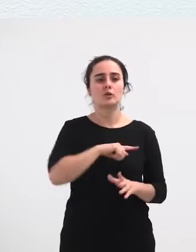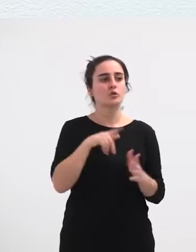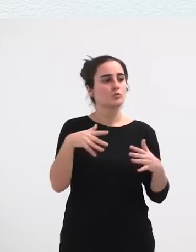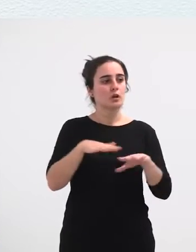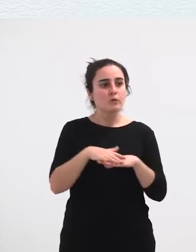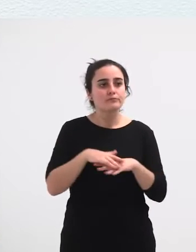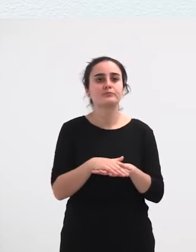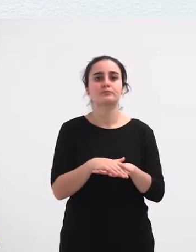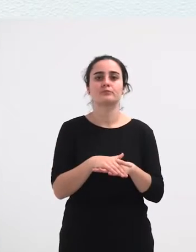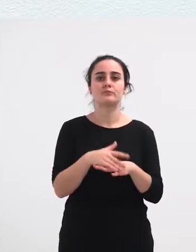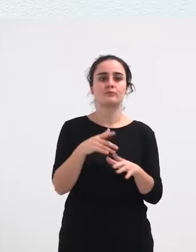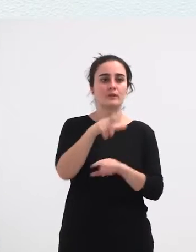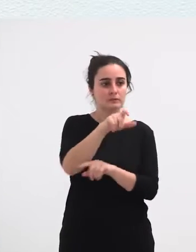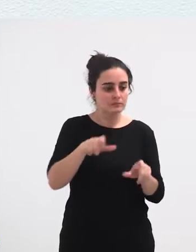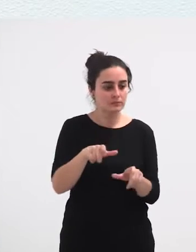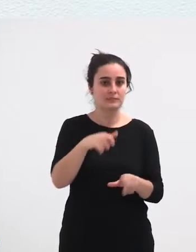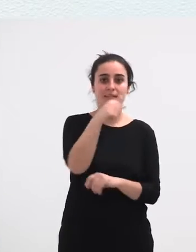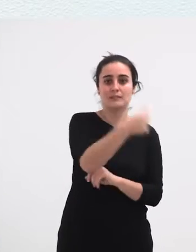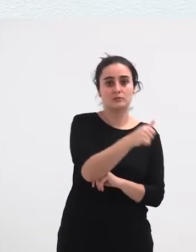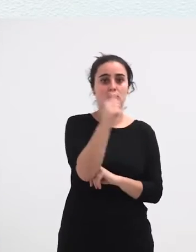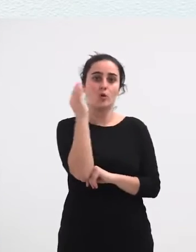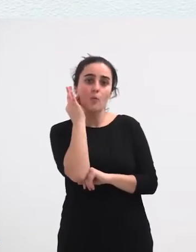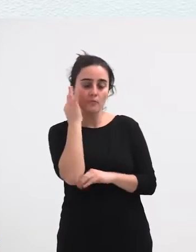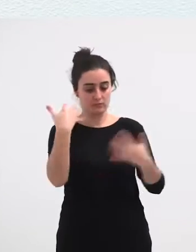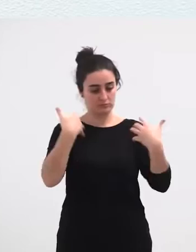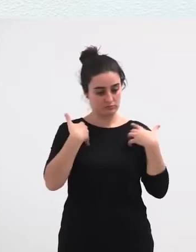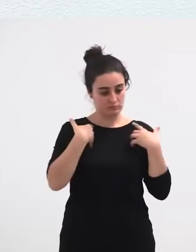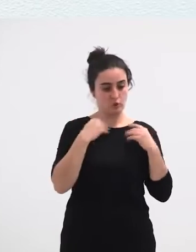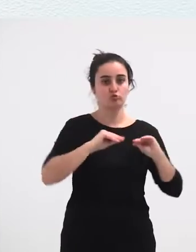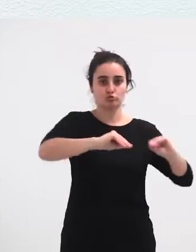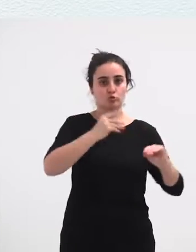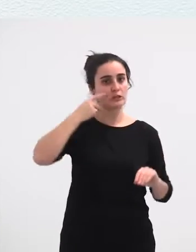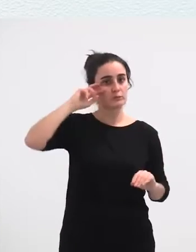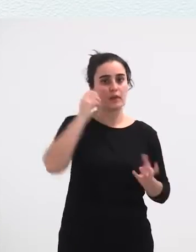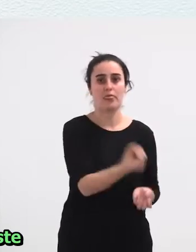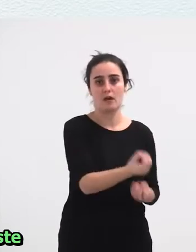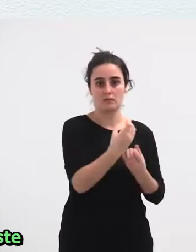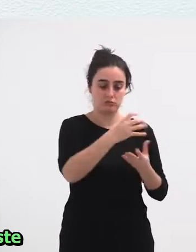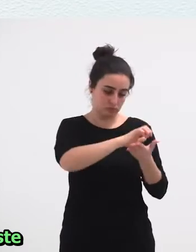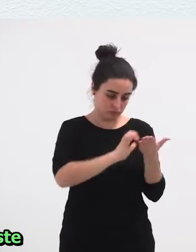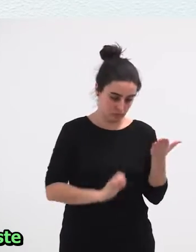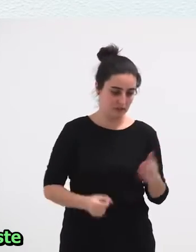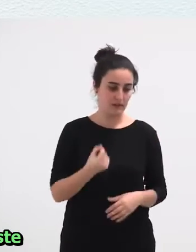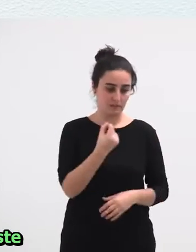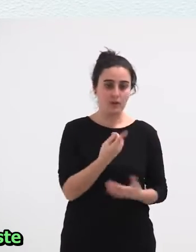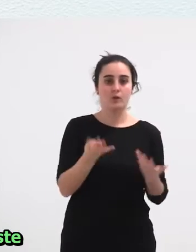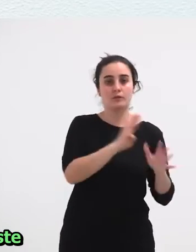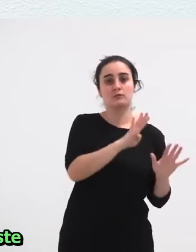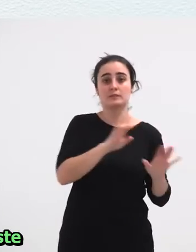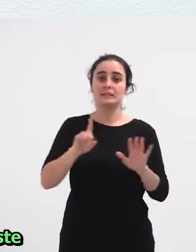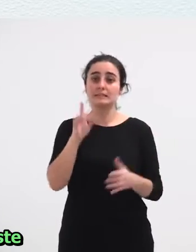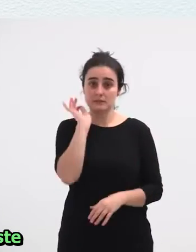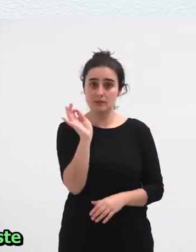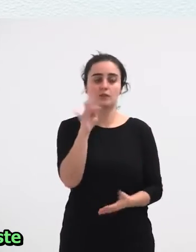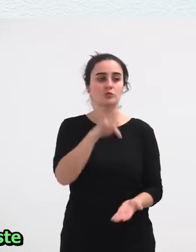Jasan Pena Jasan Beharri Izan Duten Bison Eta Makumen Testigantzak Historia Mila Zer Eta Eta Eta Eta